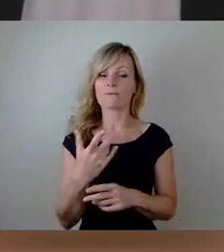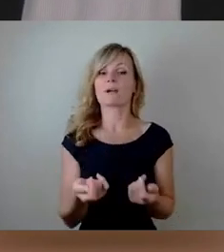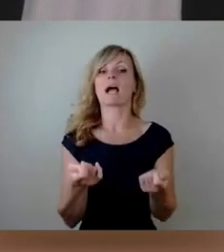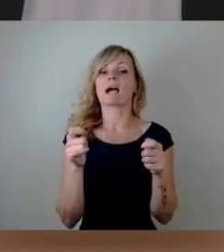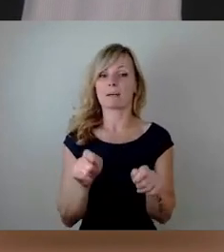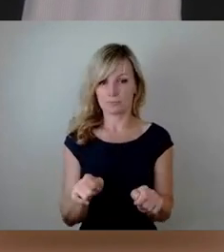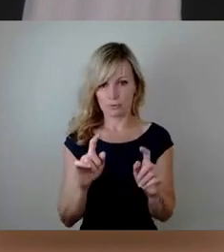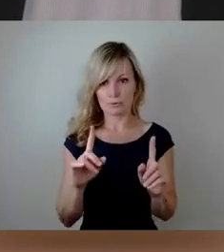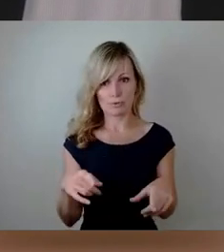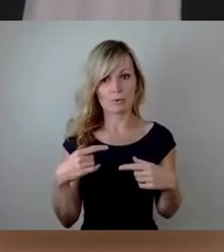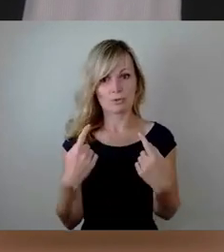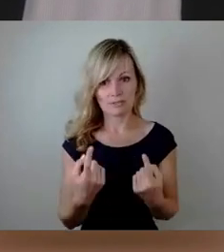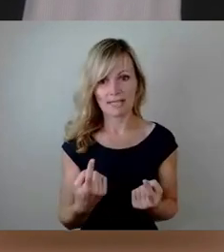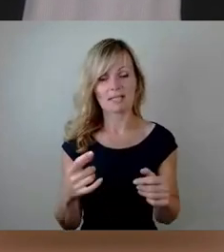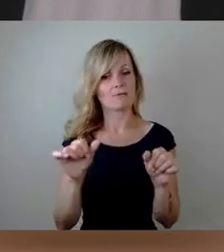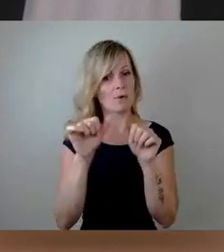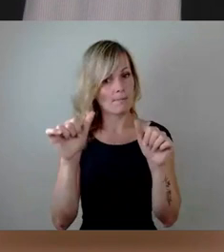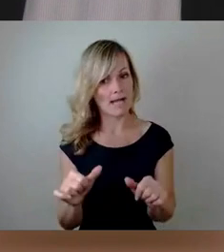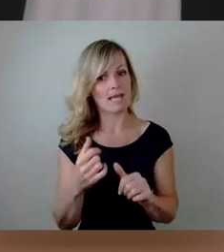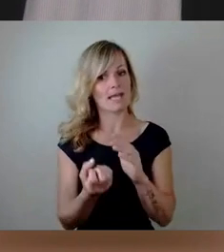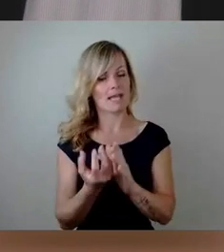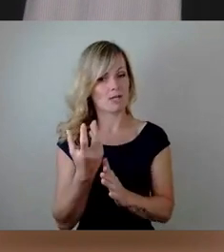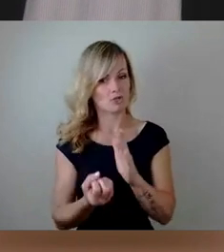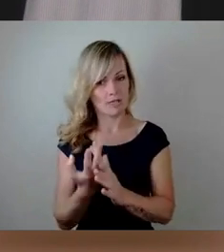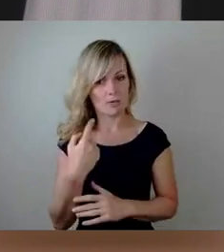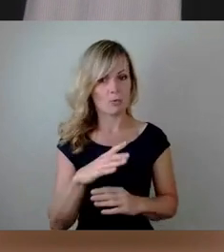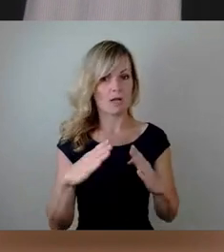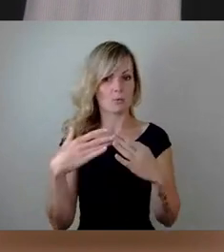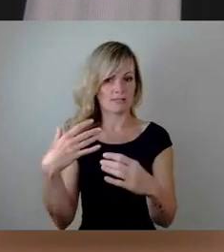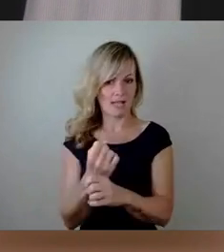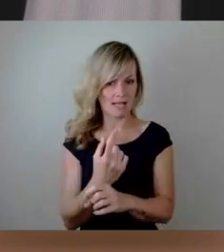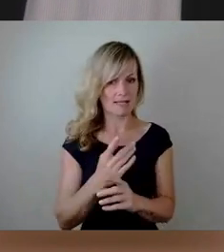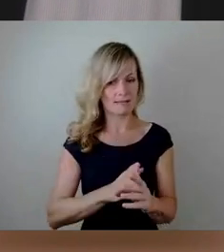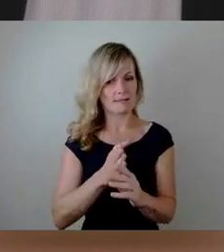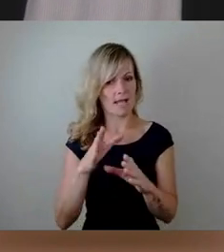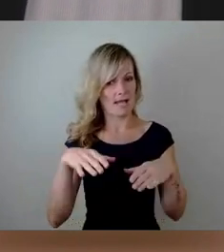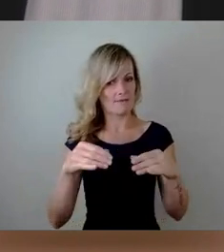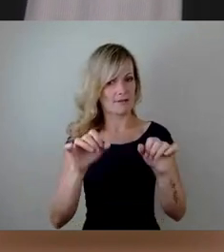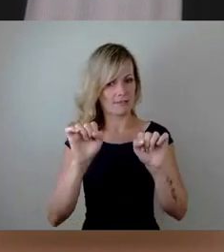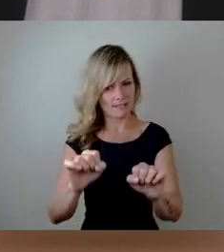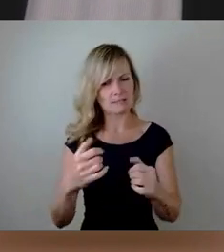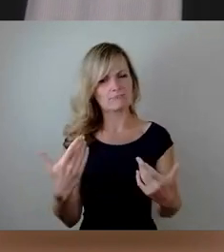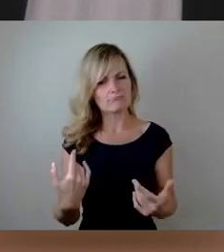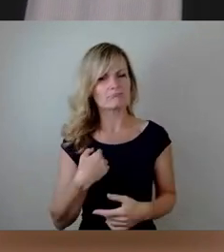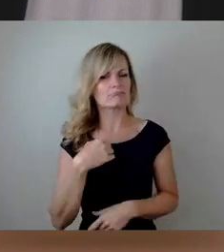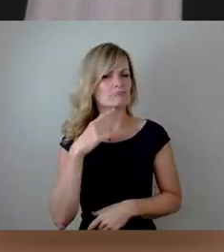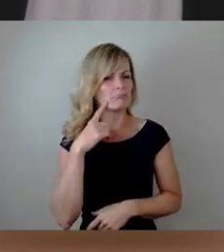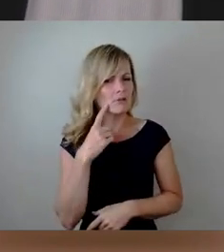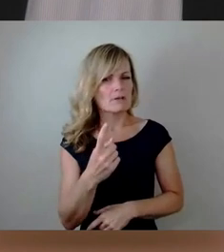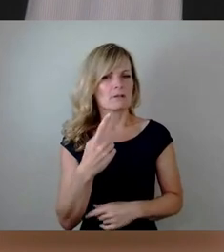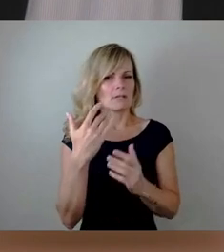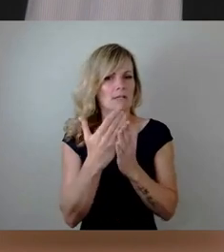in die formale Erstellung des Haushaltes gehen können, sodass der Termin, so wie es Ihnen auch schon